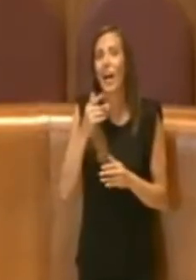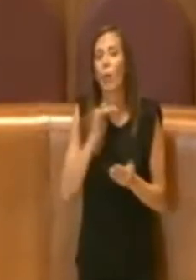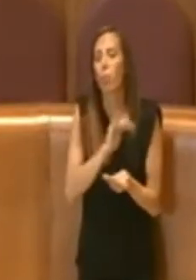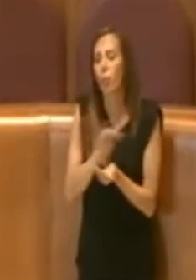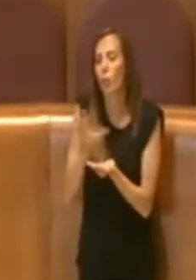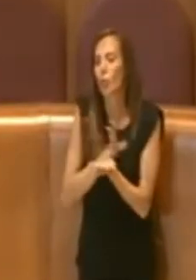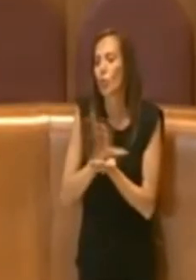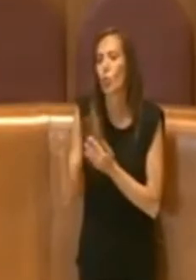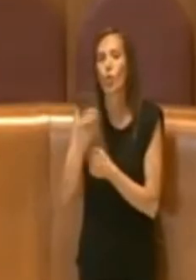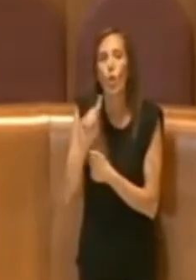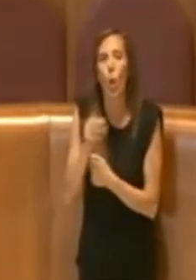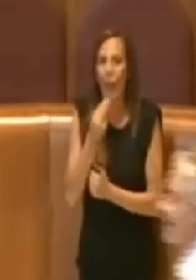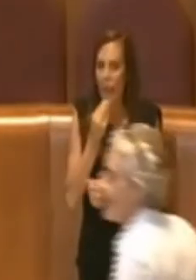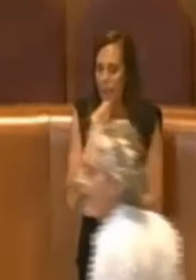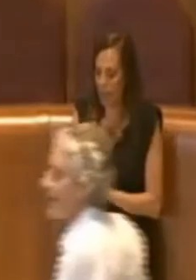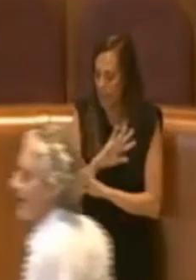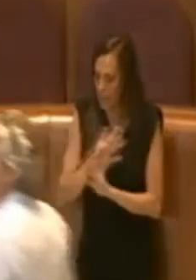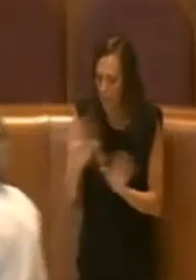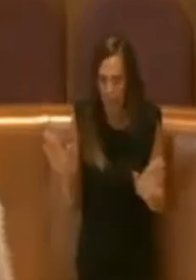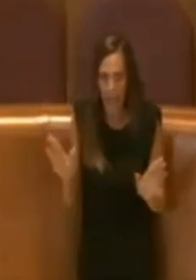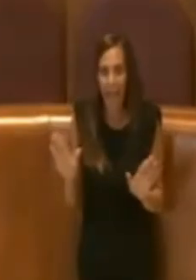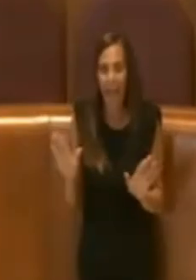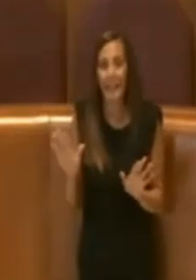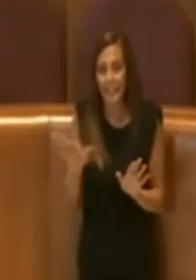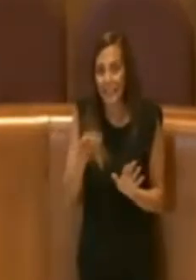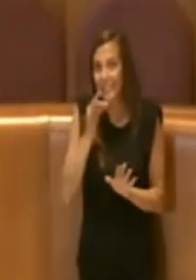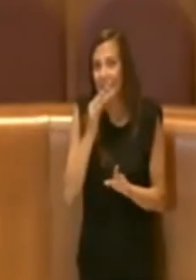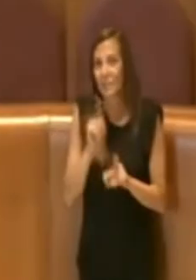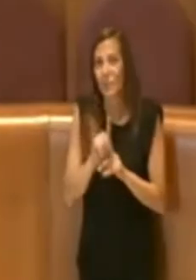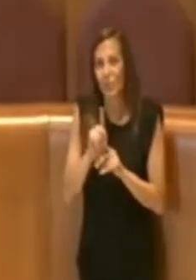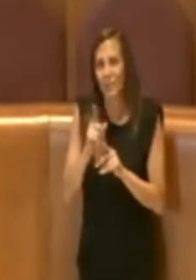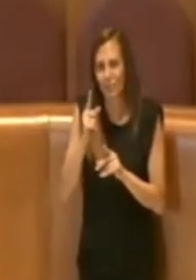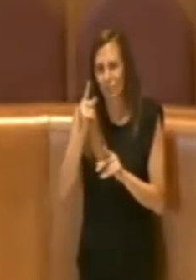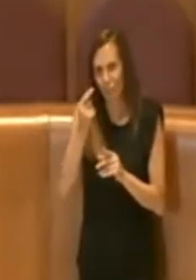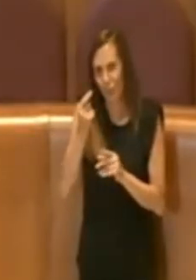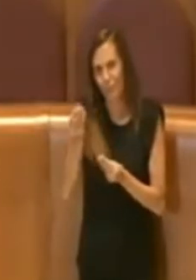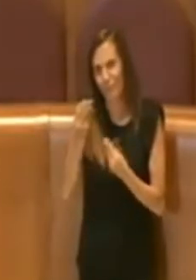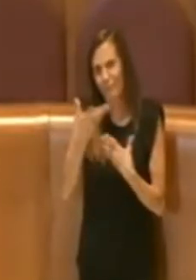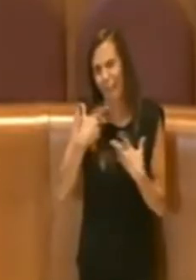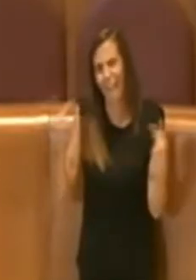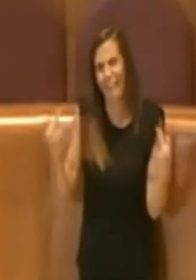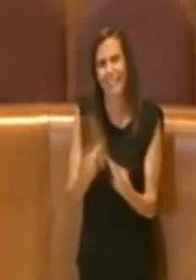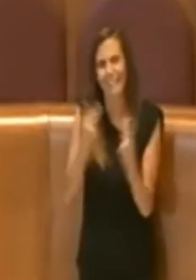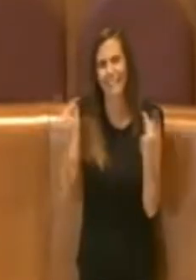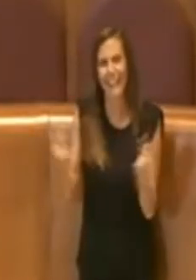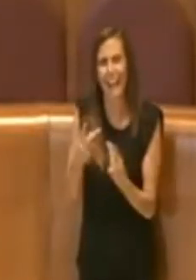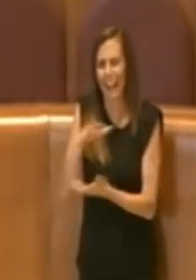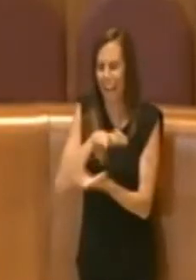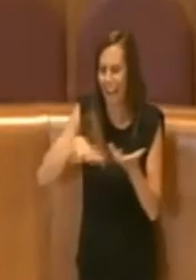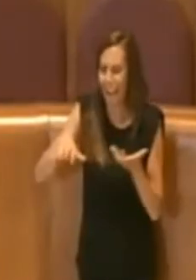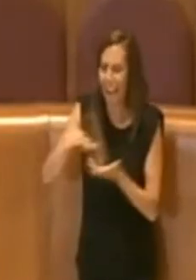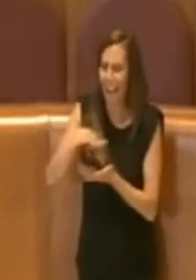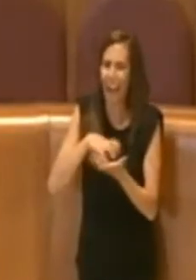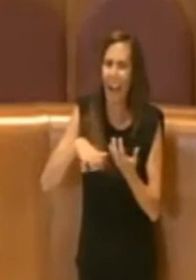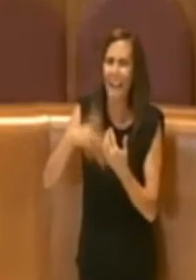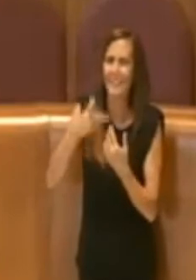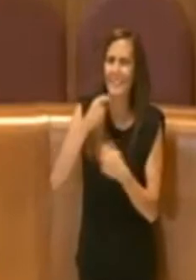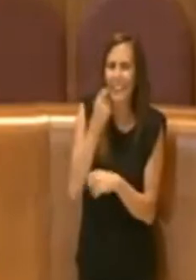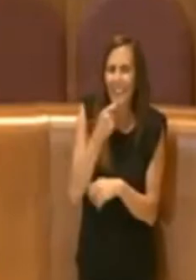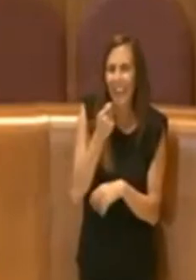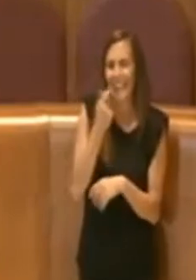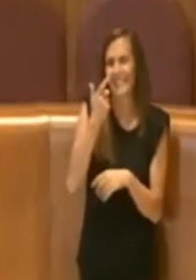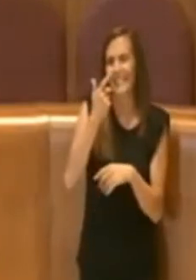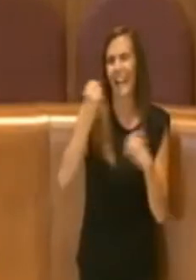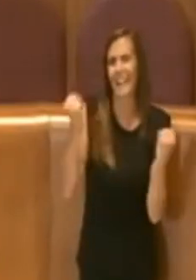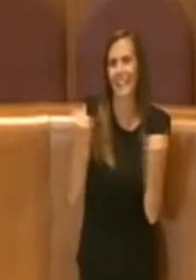potrebbe portare a una sovrapposizione di interessi e di tipologia di attività ad